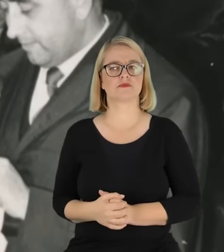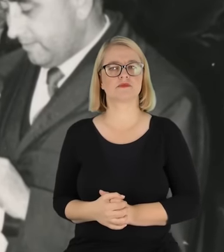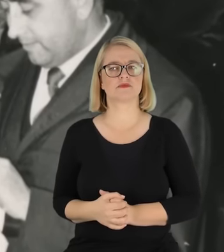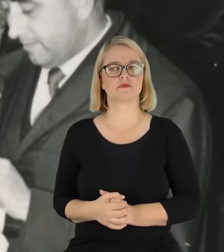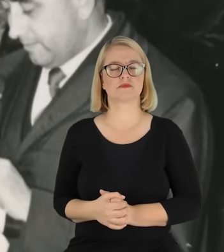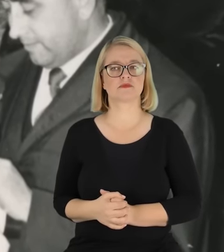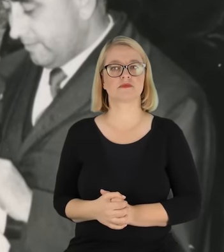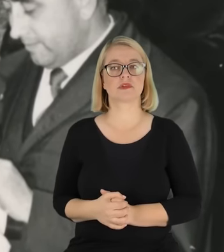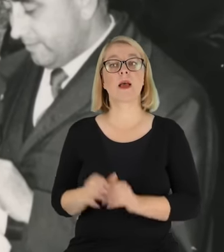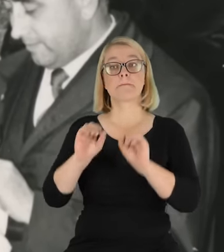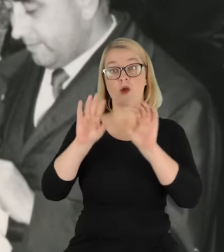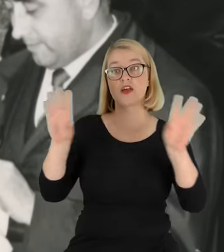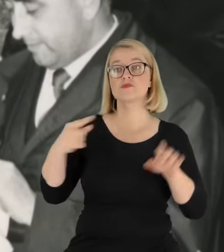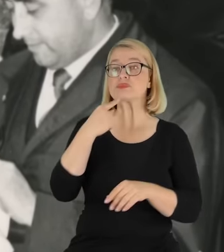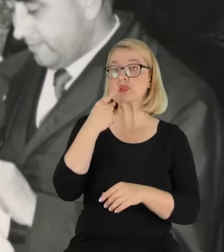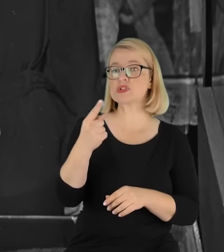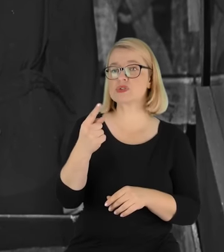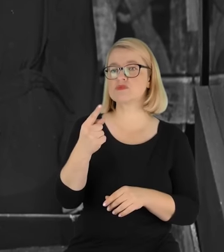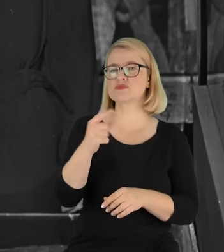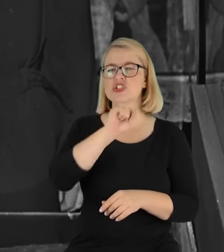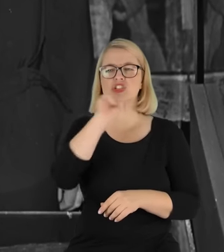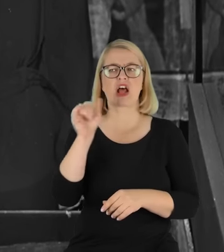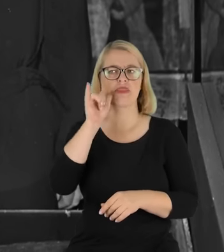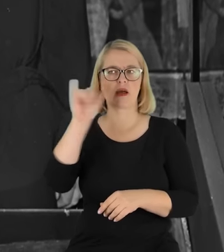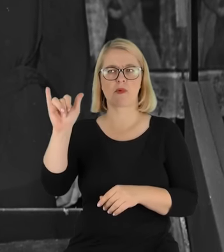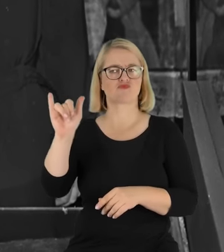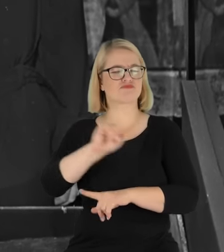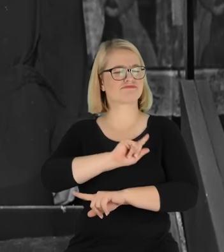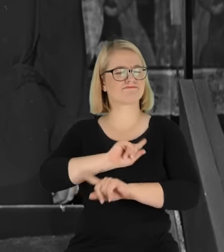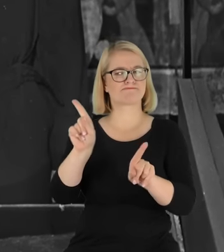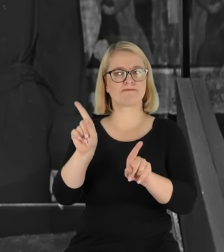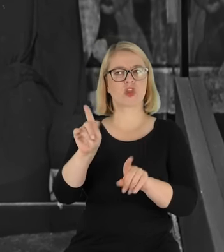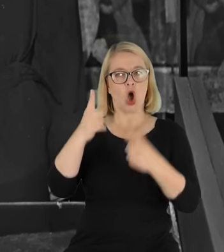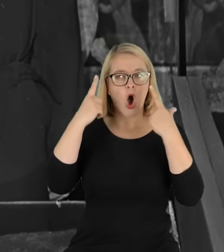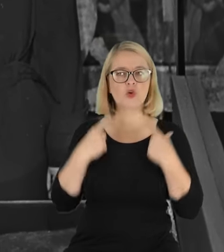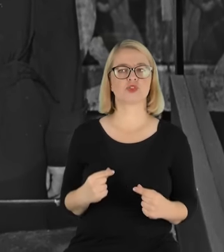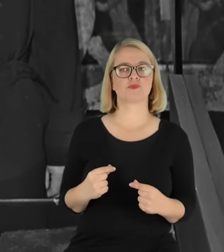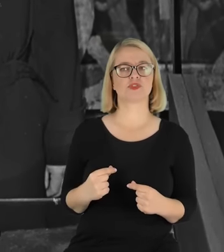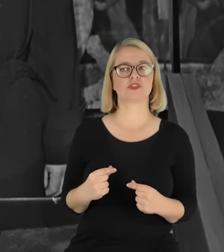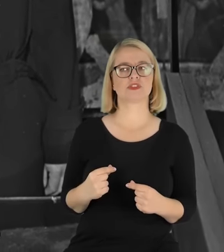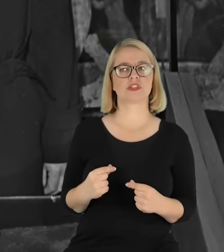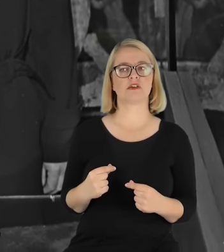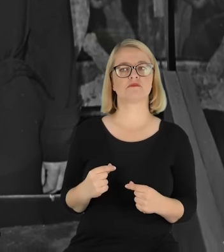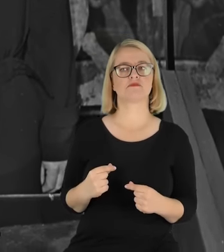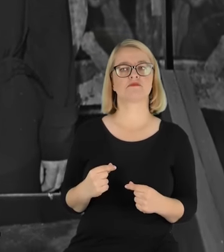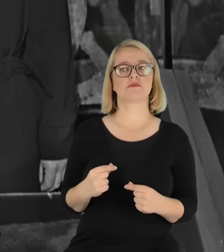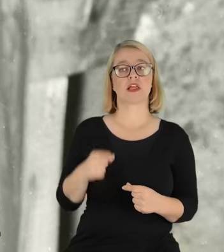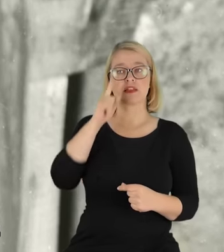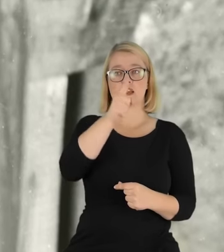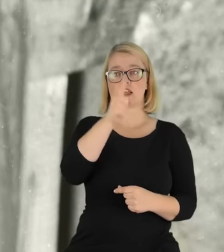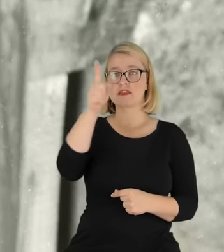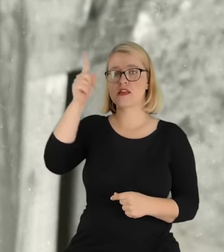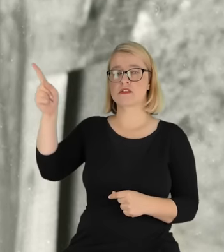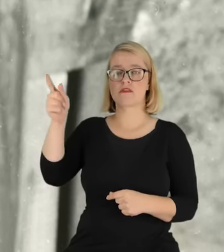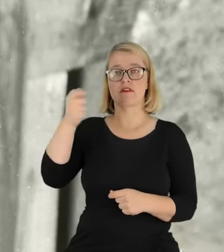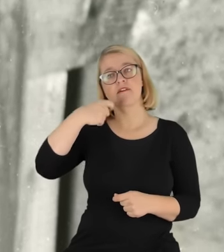Więc profesor powiedział, żadną pocztą, osobiście. Radziu powiedział, że w Warszawie. No